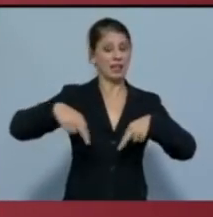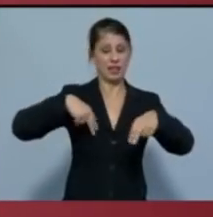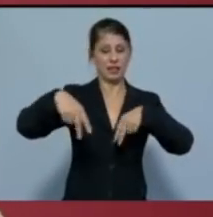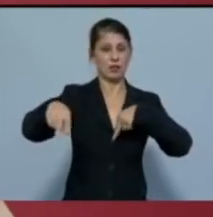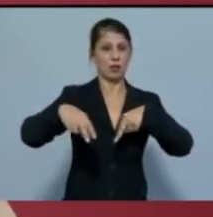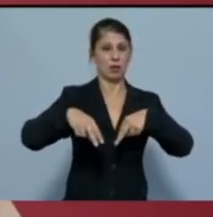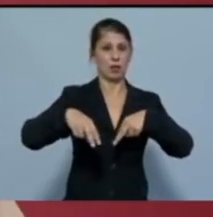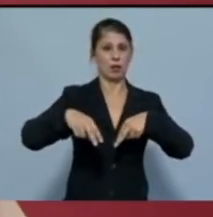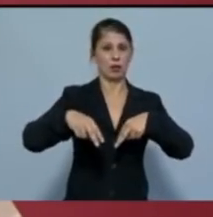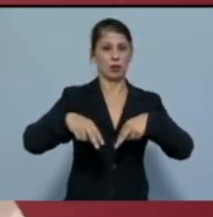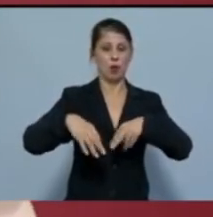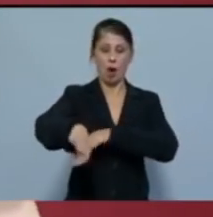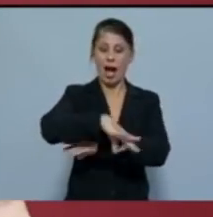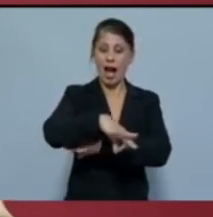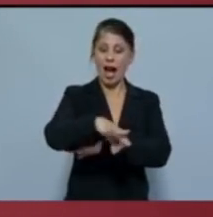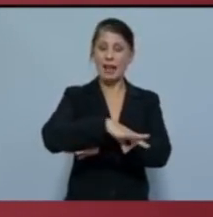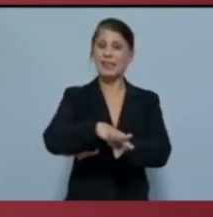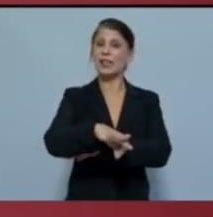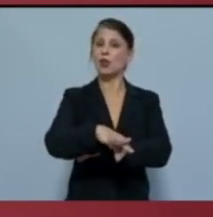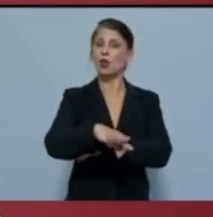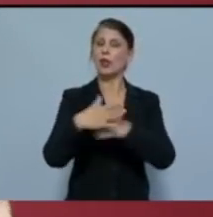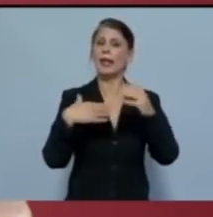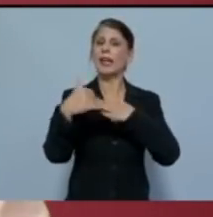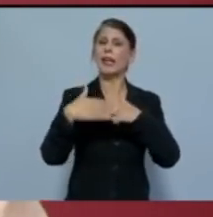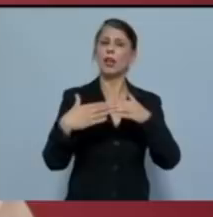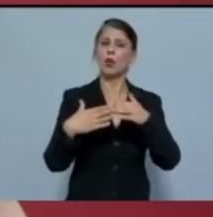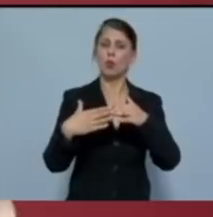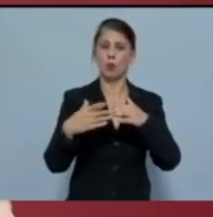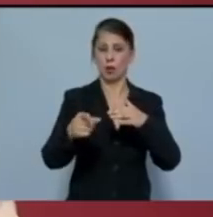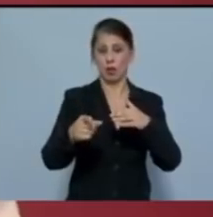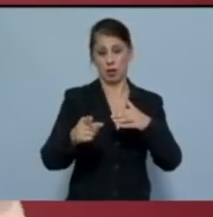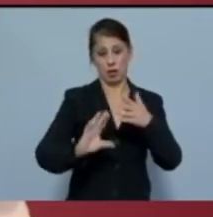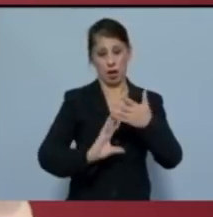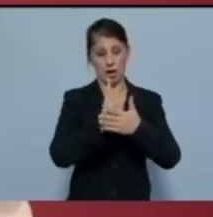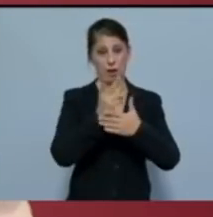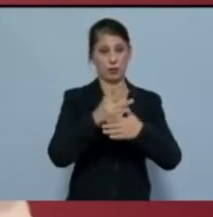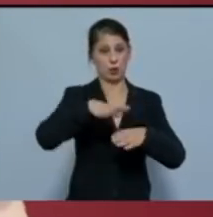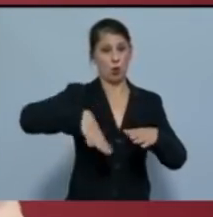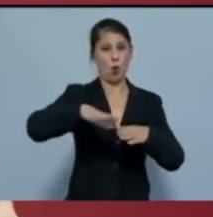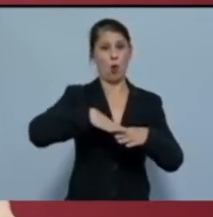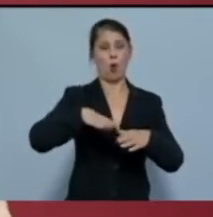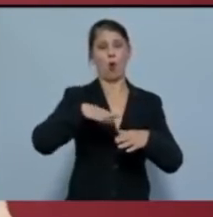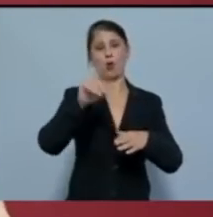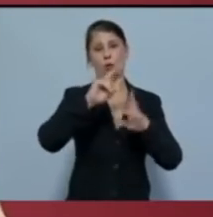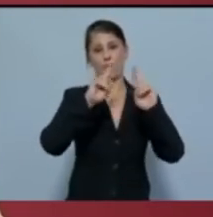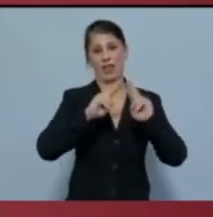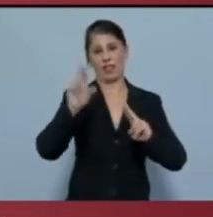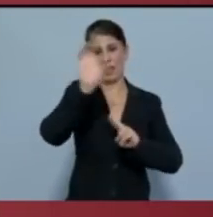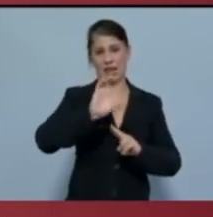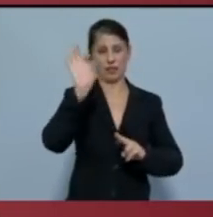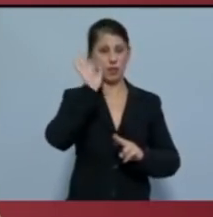αρχιτεκτονικού διαγωνισμού για την ανάπλαση του χώρου της ΔΕΘ, ήταν αναμενόμενο. Με την υπογραφή των